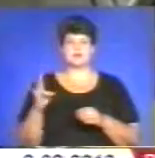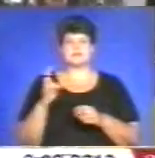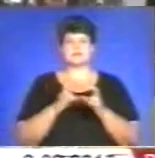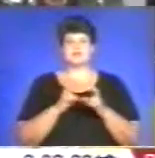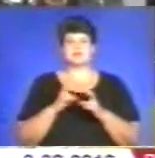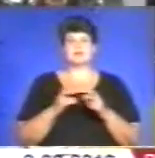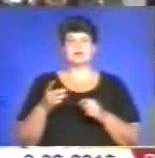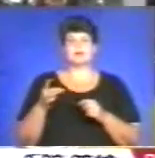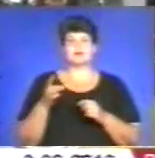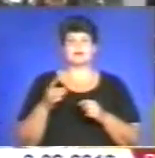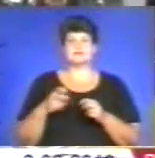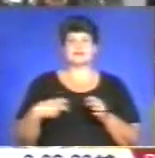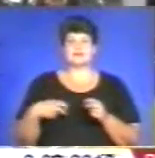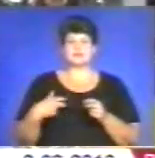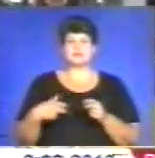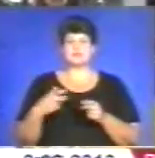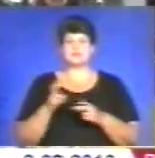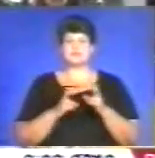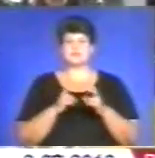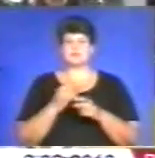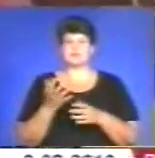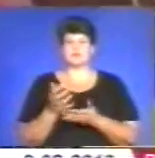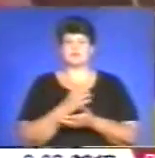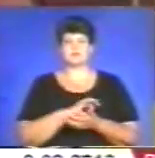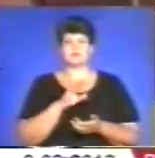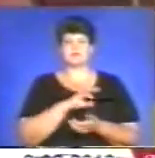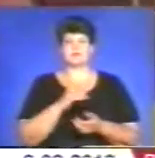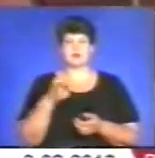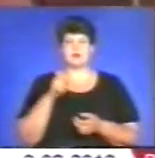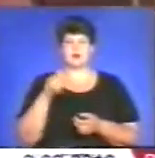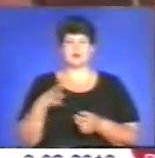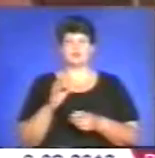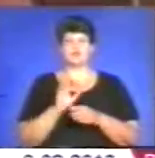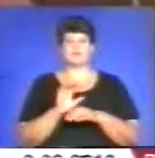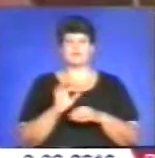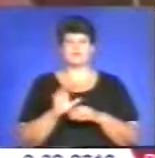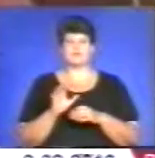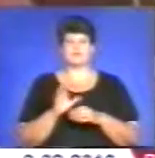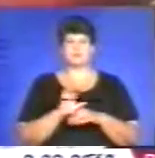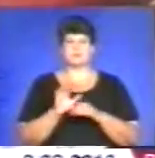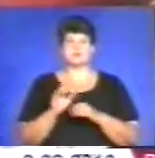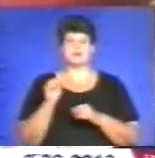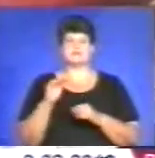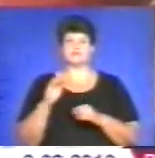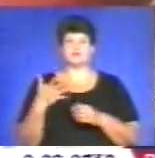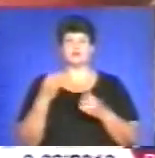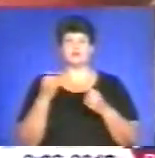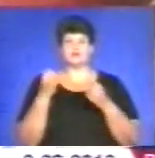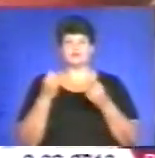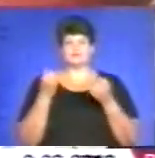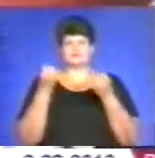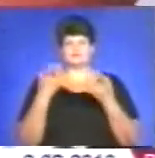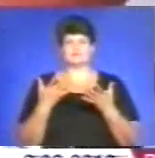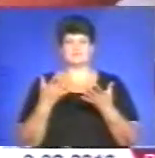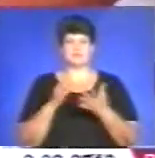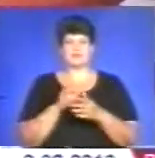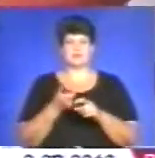споживатиме газу, а працюватиме на деревині та вугілі. Тому виробництво асфальту стане менш затратним. В минулому році ми асфальт возили